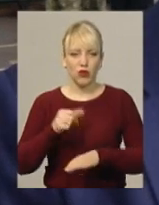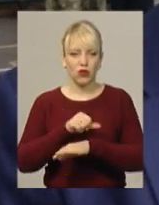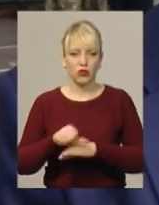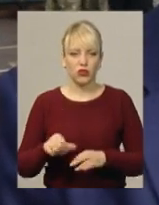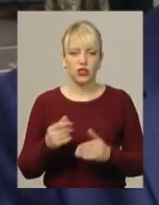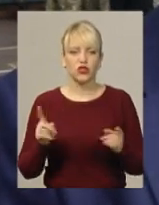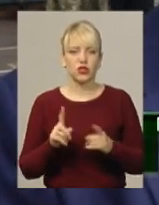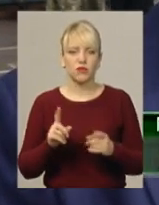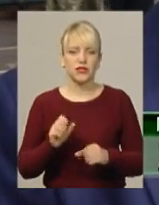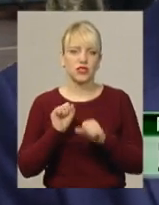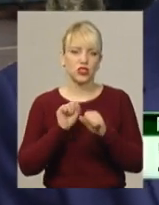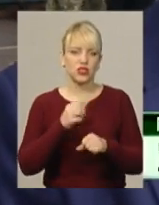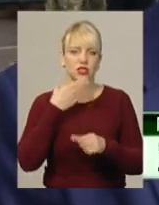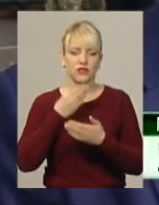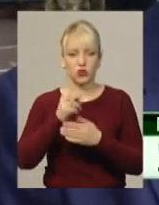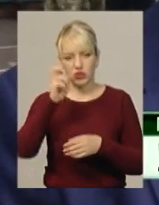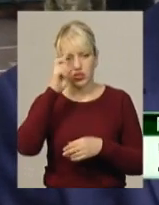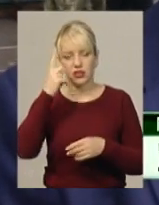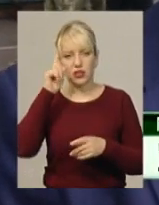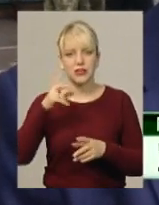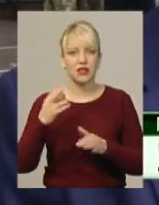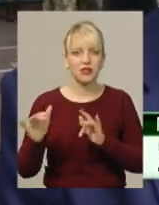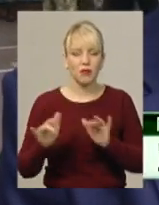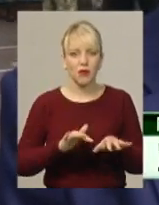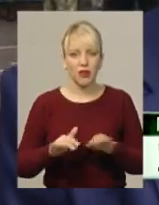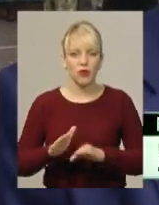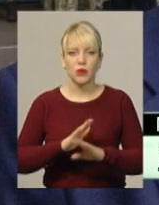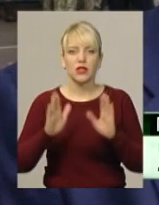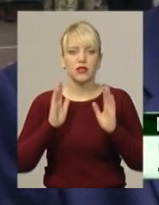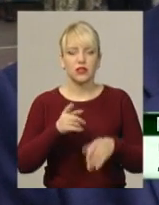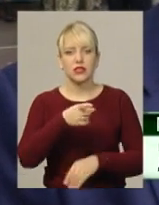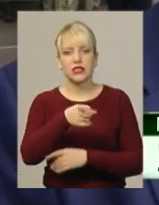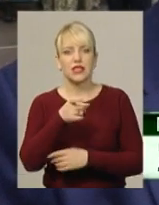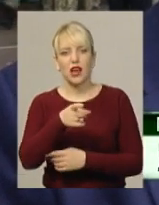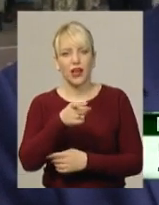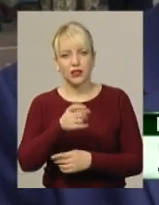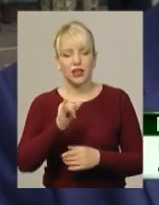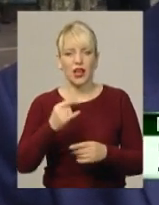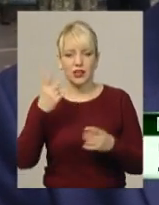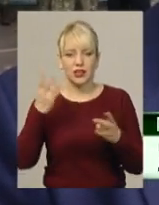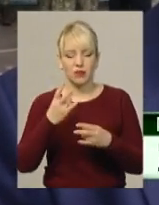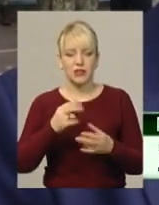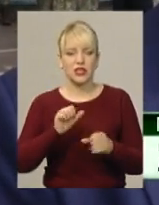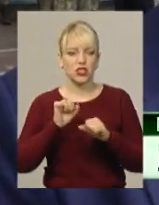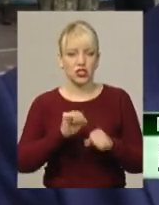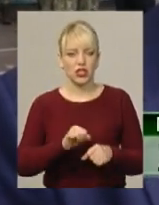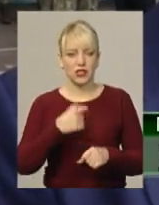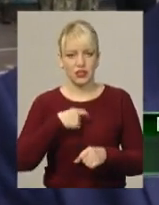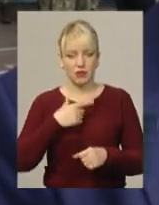защищати свою державу, треба знати прийоми, не тільки стріляти, а треба защищати себе